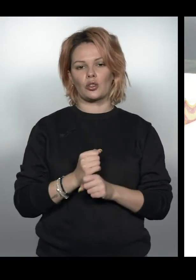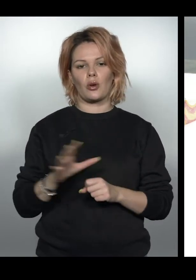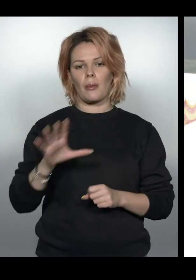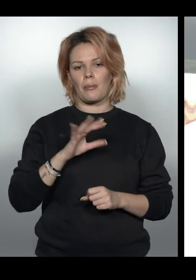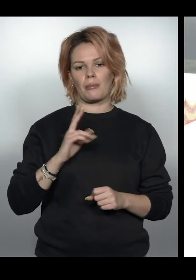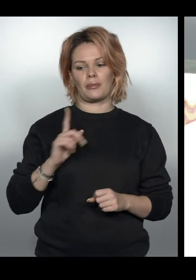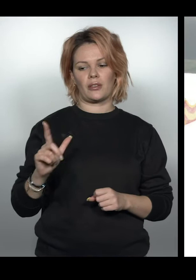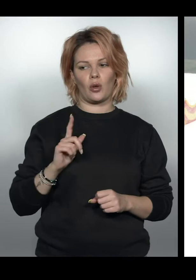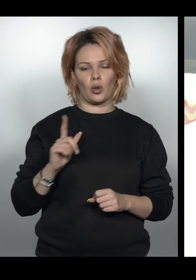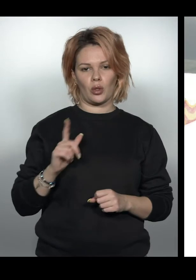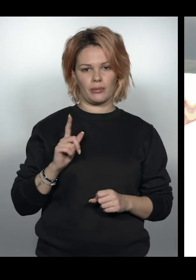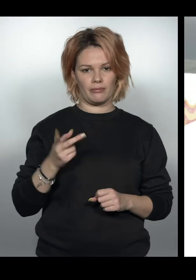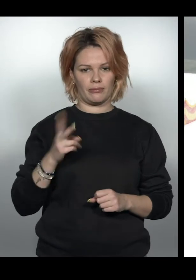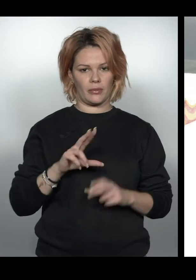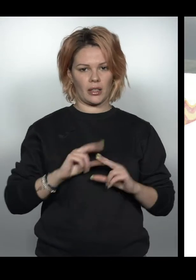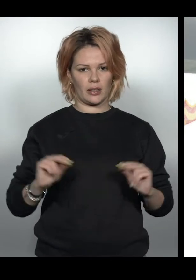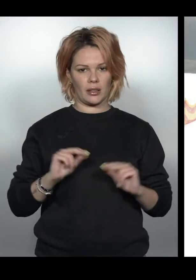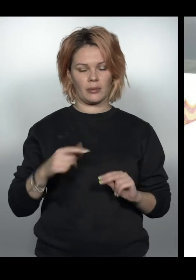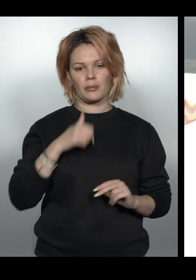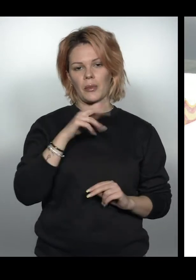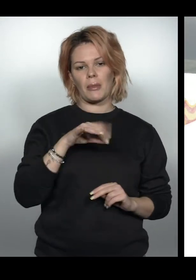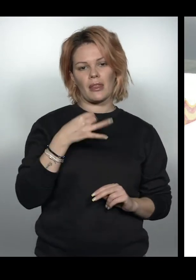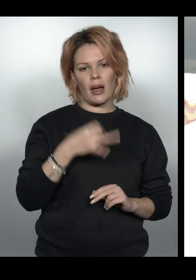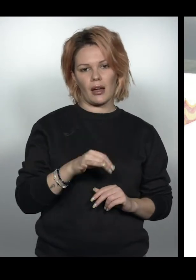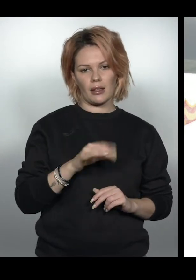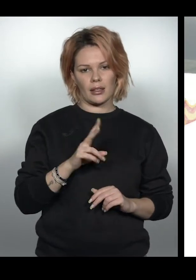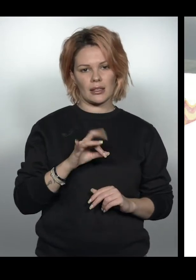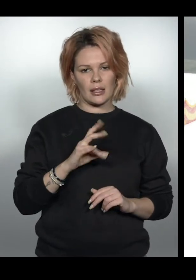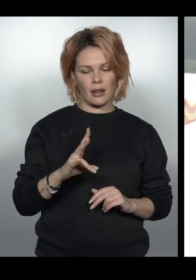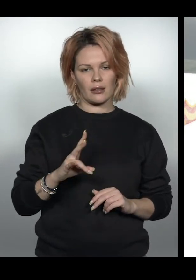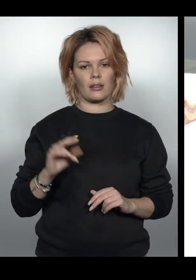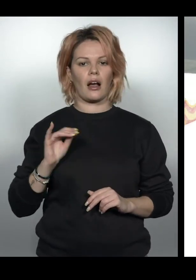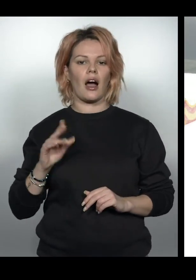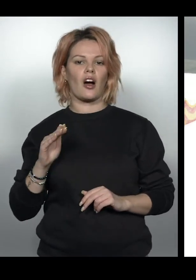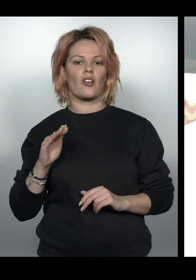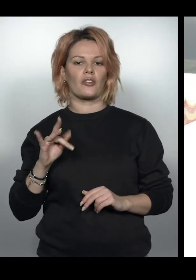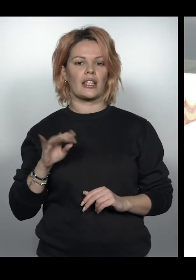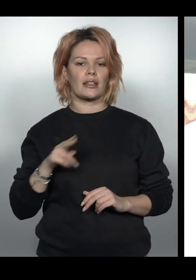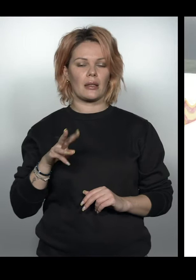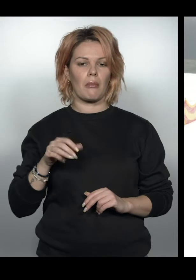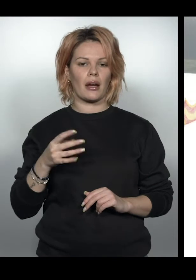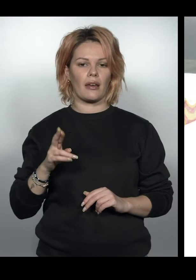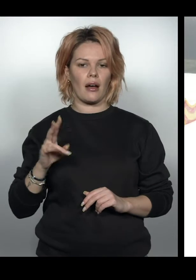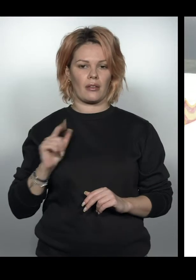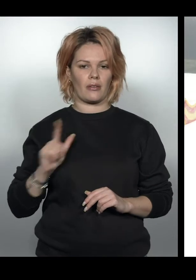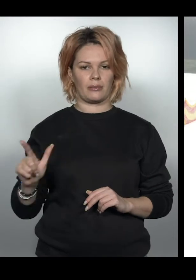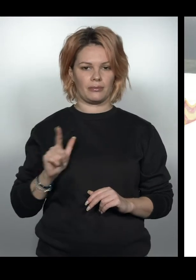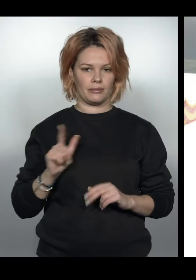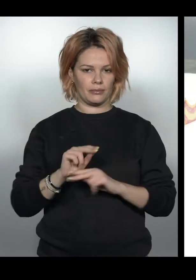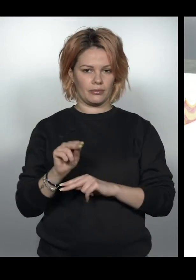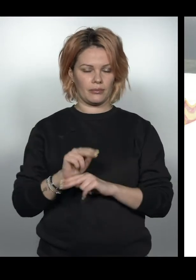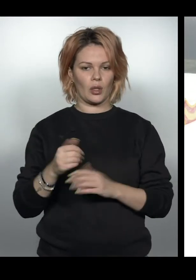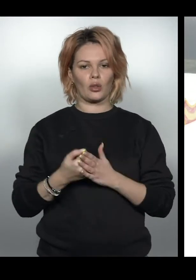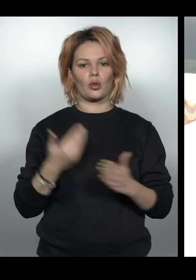Працюємо ми двоє, я з колегою. Мене звати Мінає Крістіан, колего Фрінт Мар'яна. До